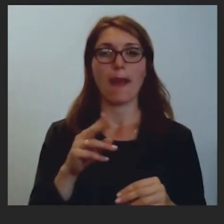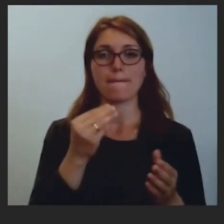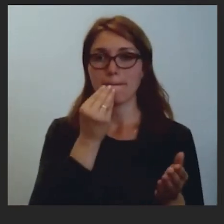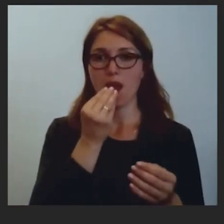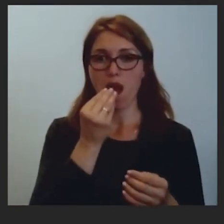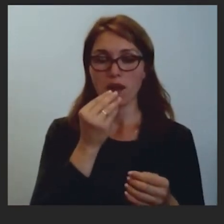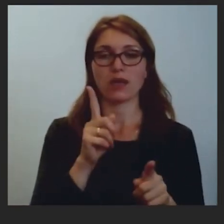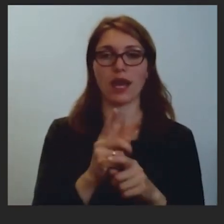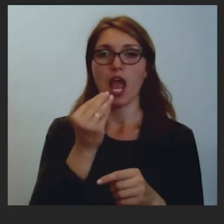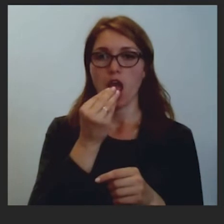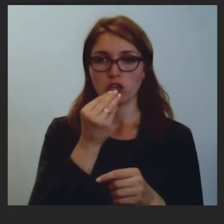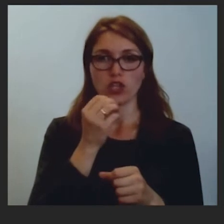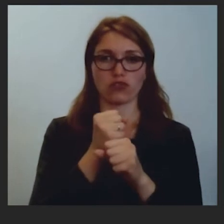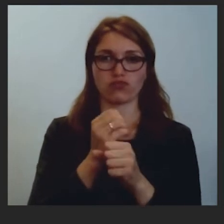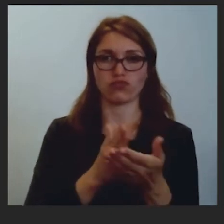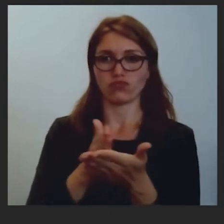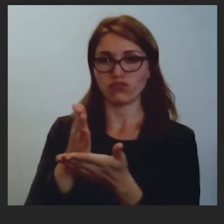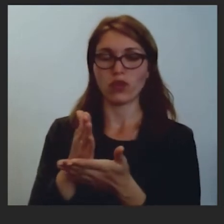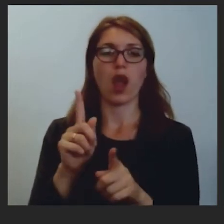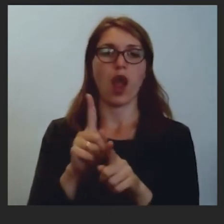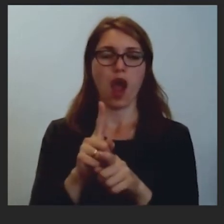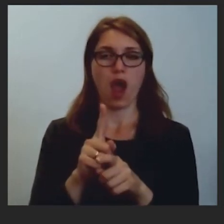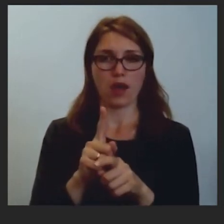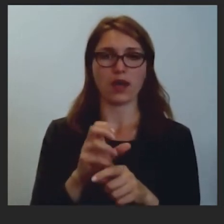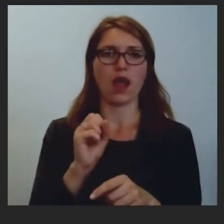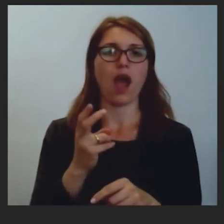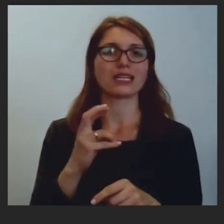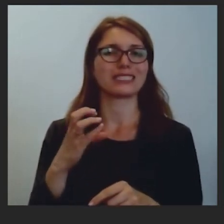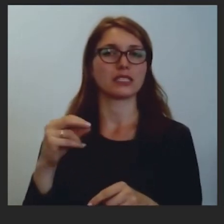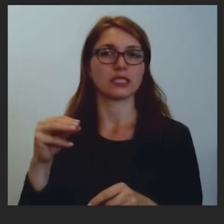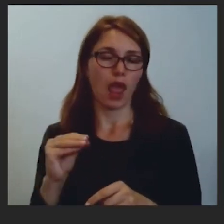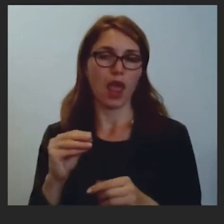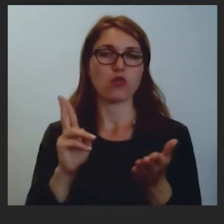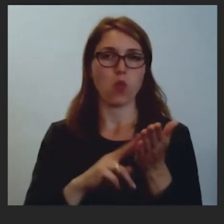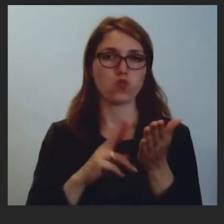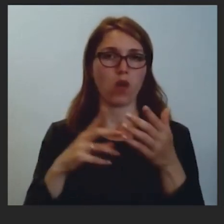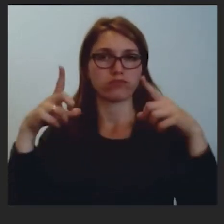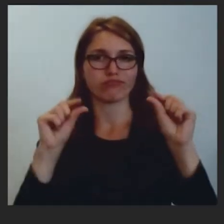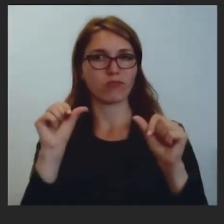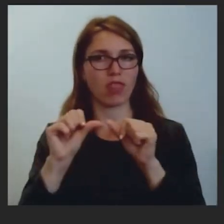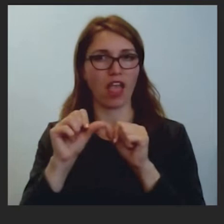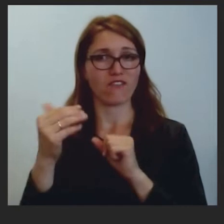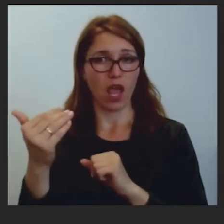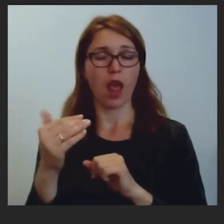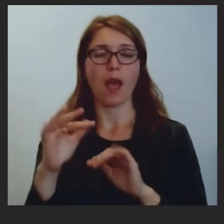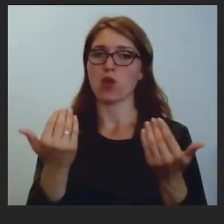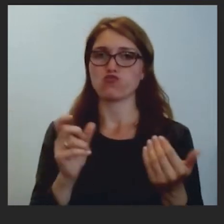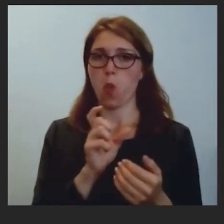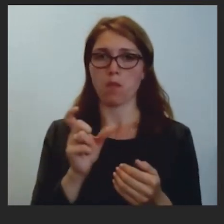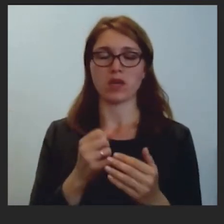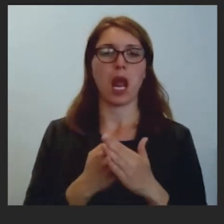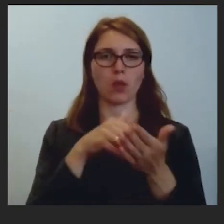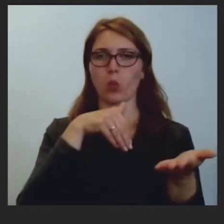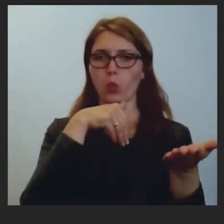ēdināšanas nozarei un arī, laikam, akcijas nodokļa pārskatīšana degvielai. Šobrīd šāda atbalstu pasākuma tā kā ir